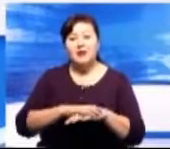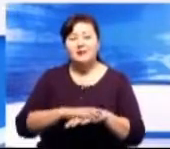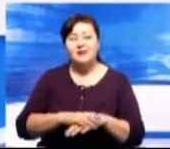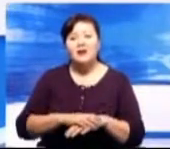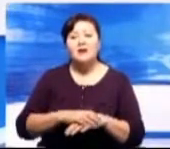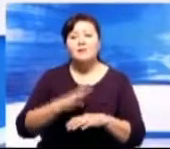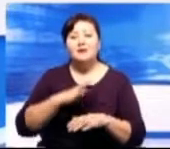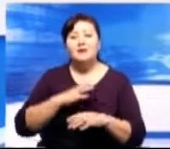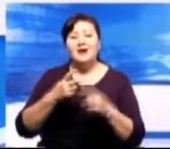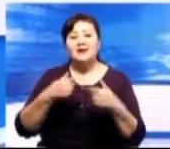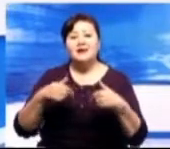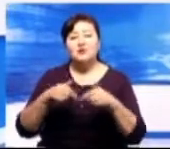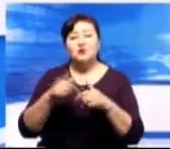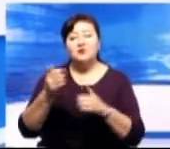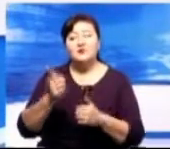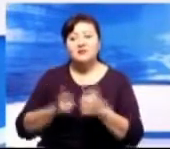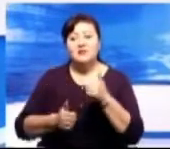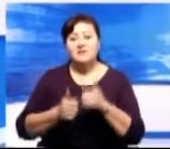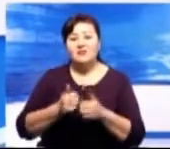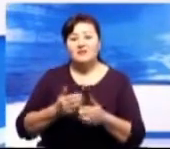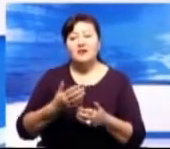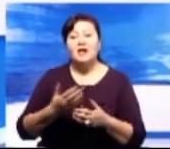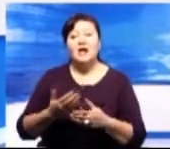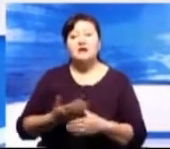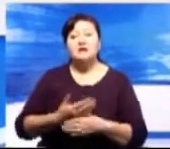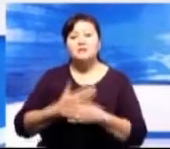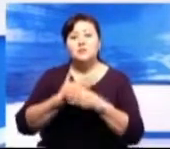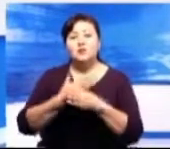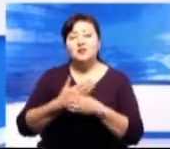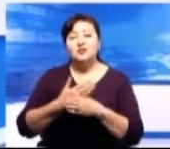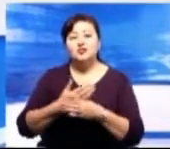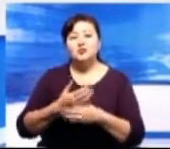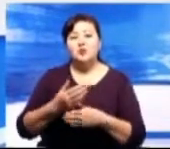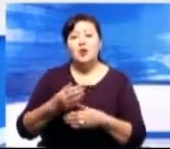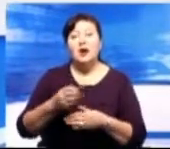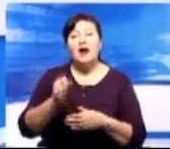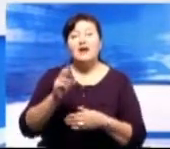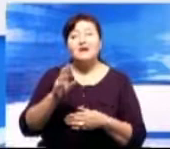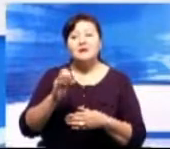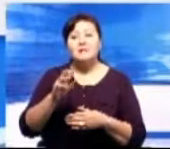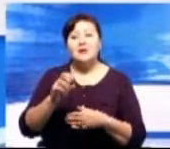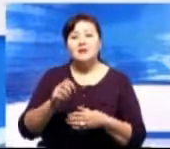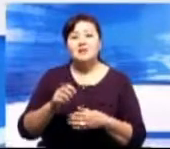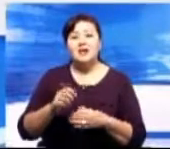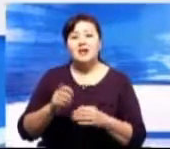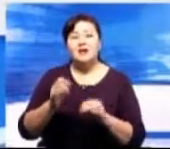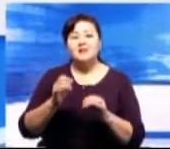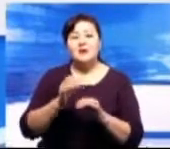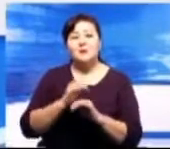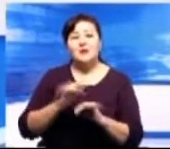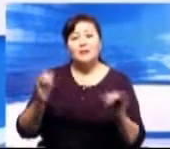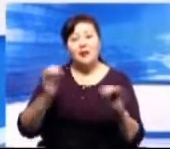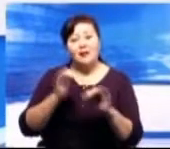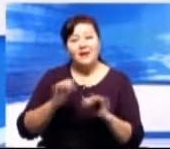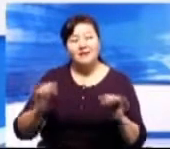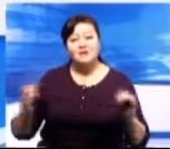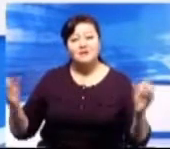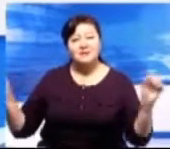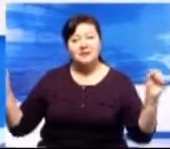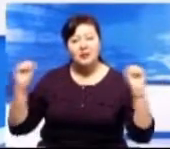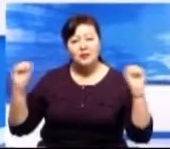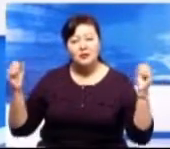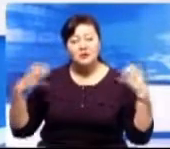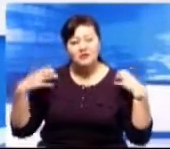мероприятия, проводимого при поддержке отдела физической культуры и спорта, стала пропаганда здорового образа жизни и привлечения сотрудников финансовых